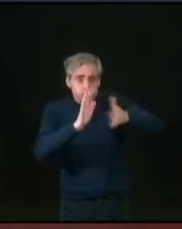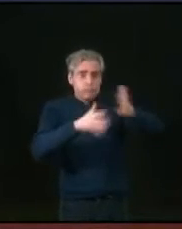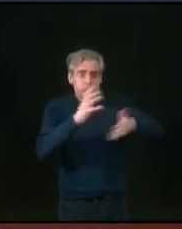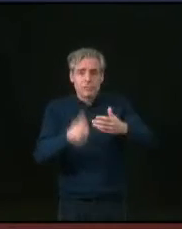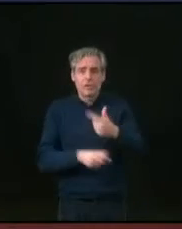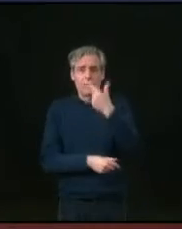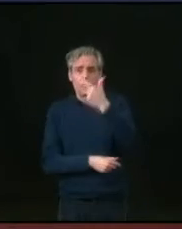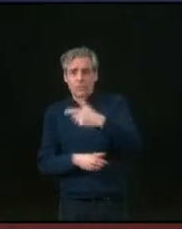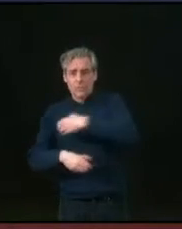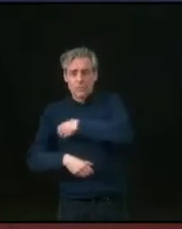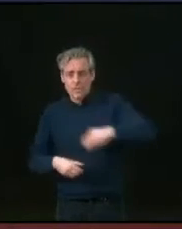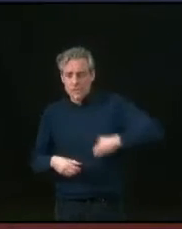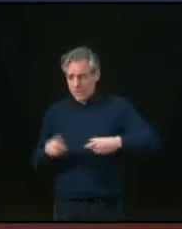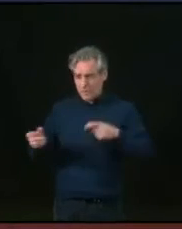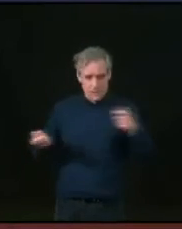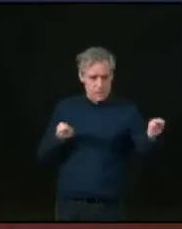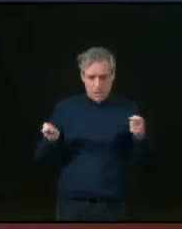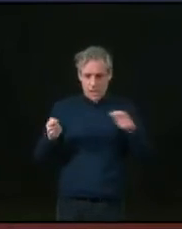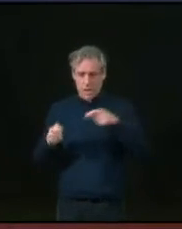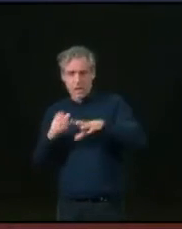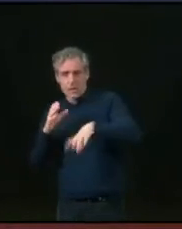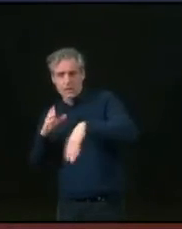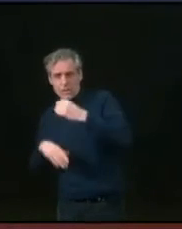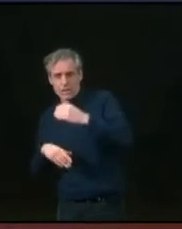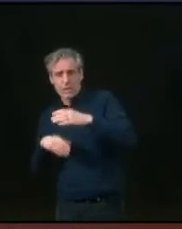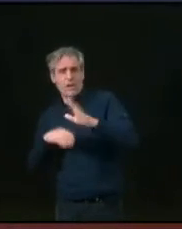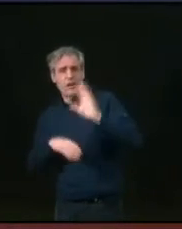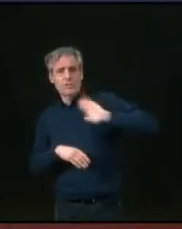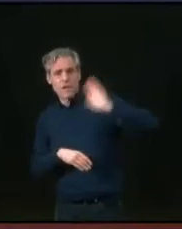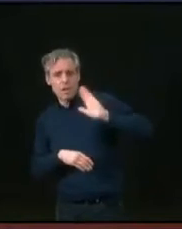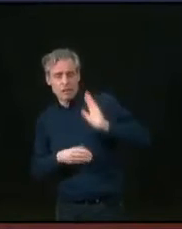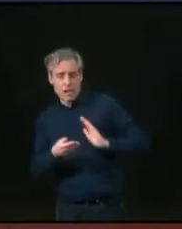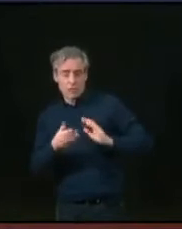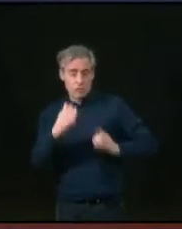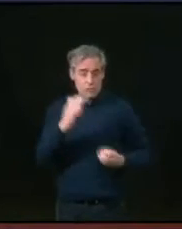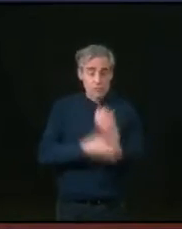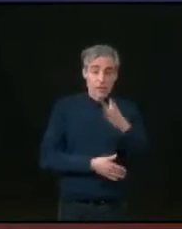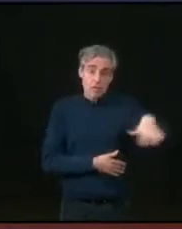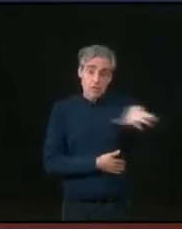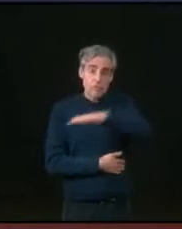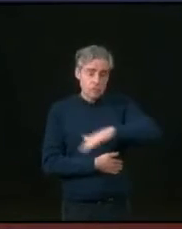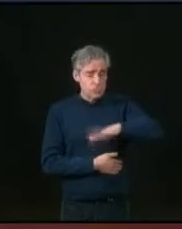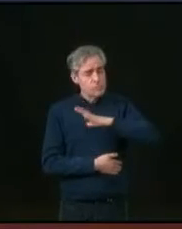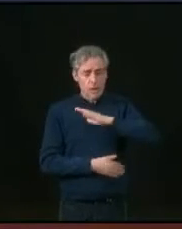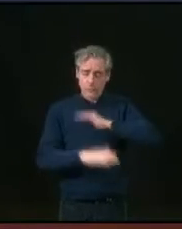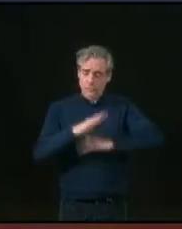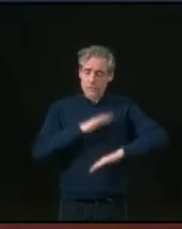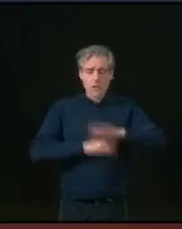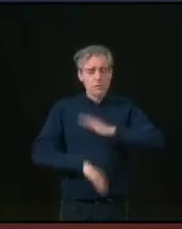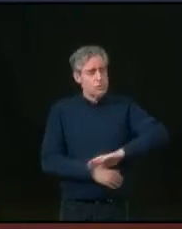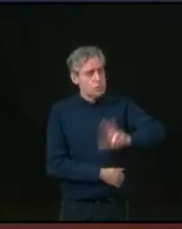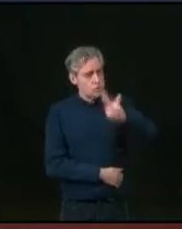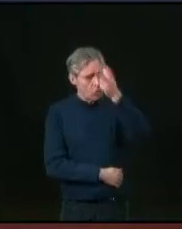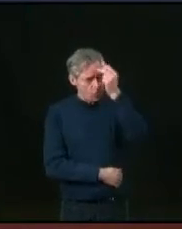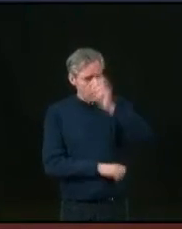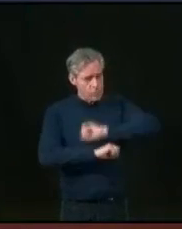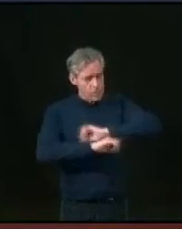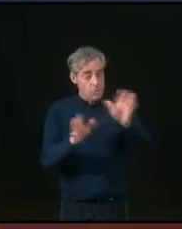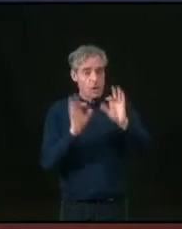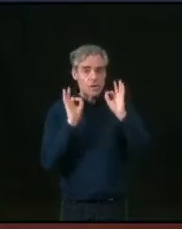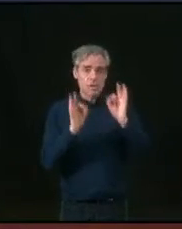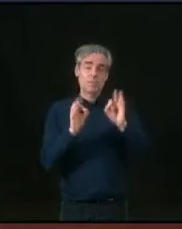municipalités, la sortante et l'entrante. Je comprends les frustrations, j'espère qu va tous sortir de cette crise pandémique.